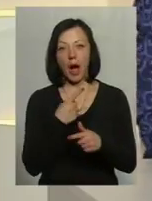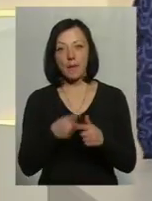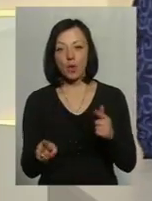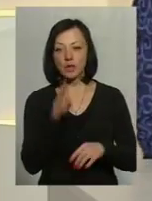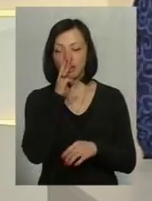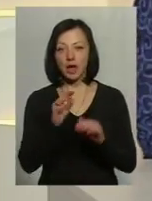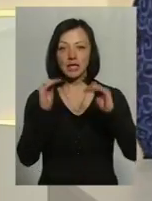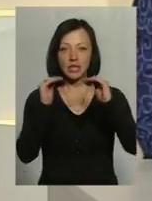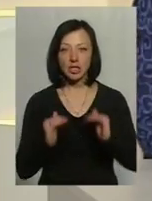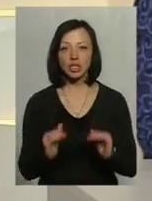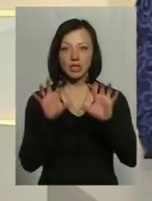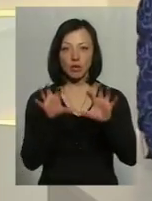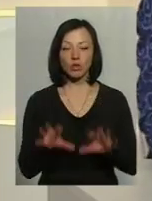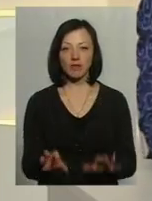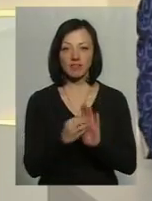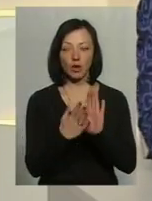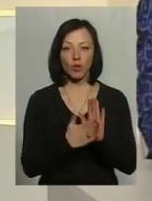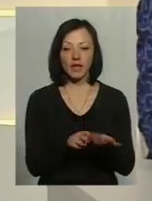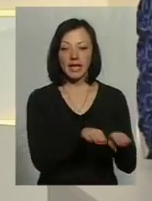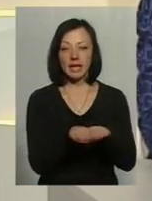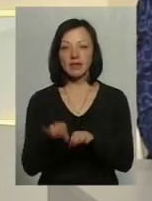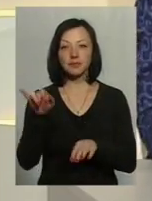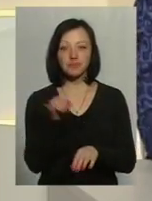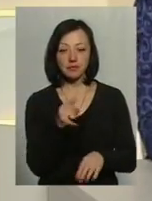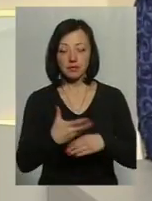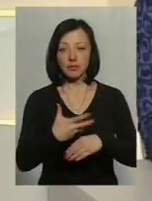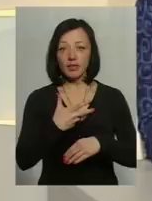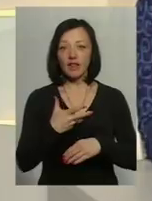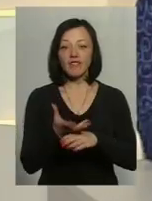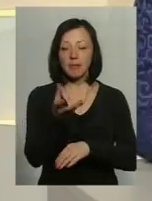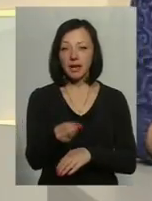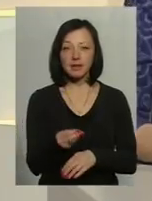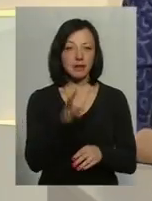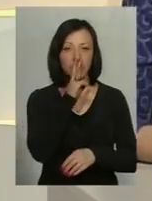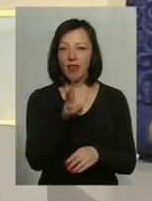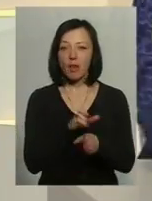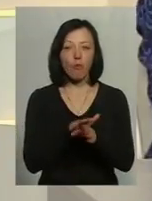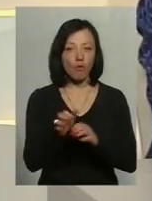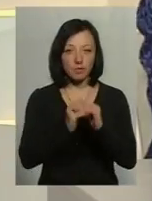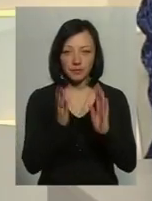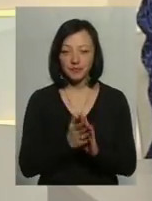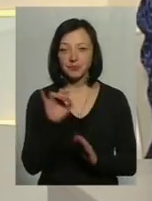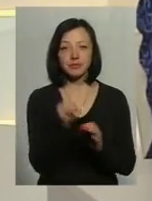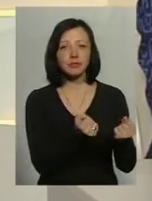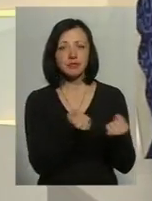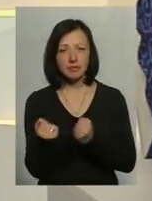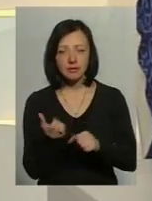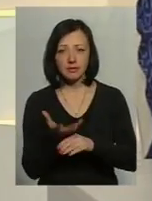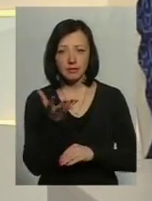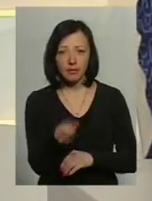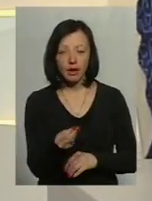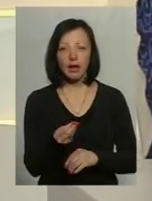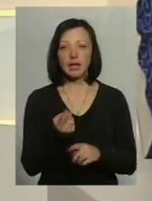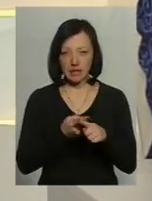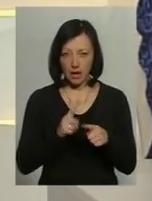нижче законодавчо встановленого рівня, і виплата зарплати не в повному обсязі, і затримка з виплатою зарплат,